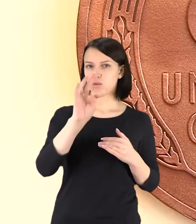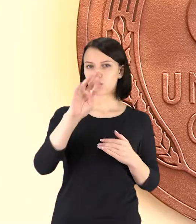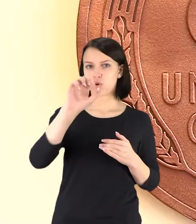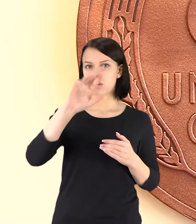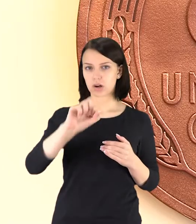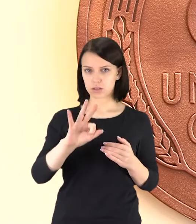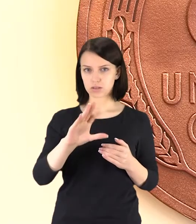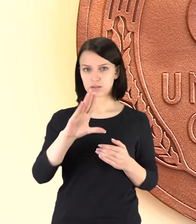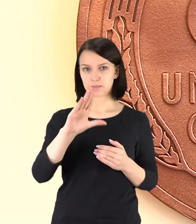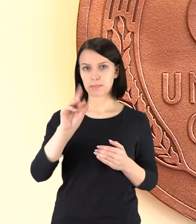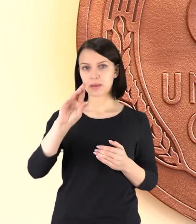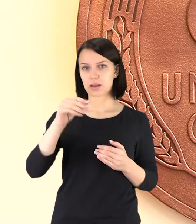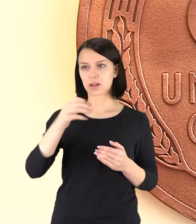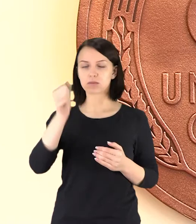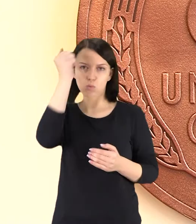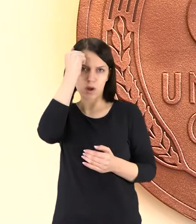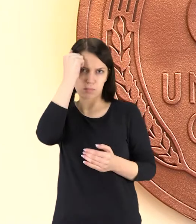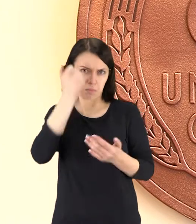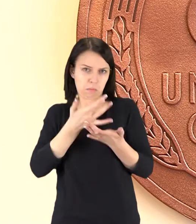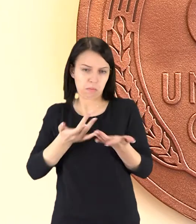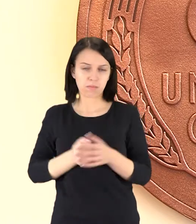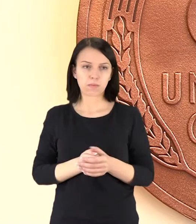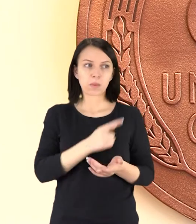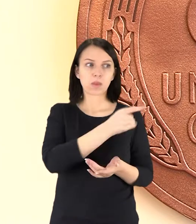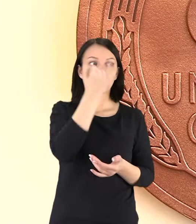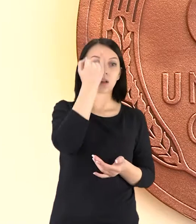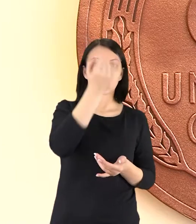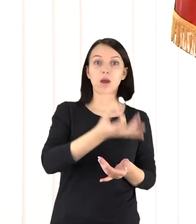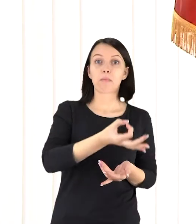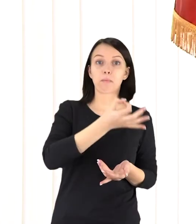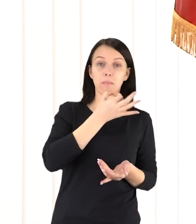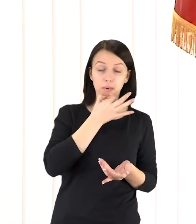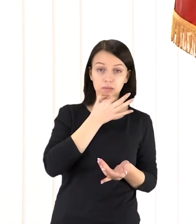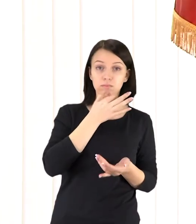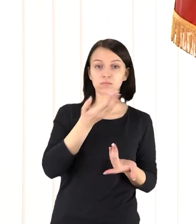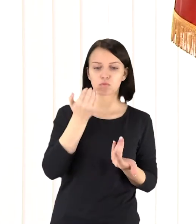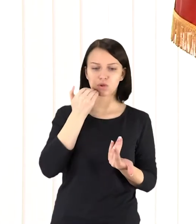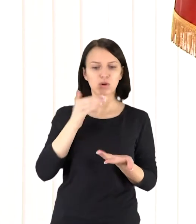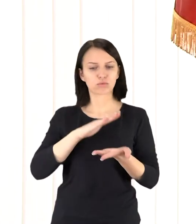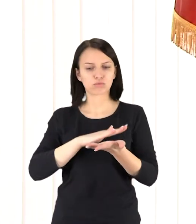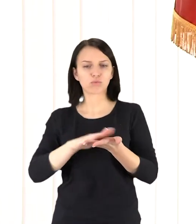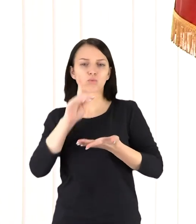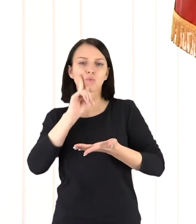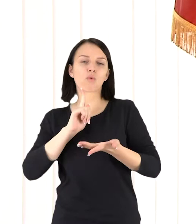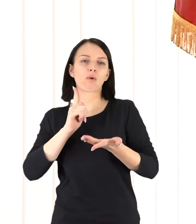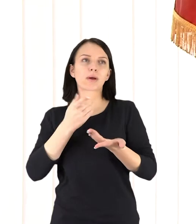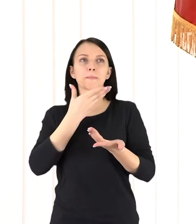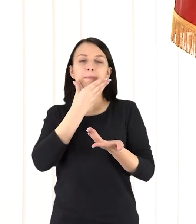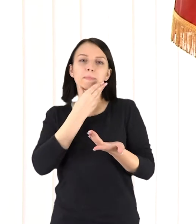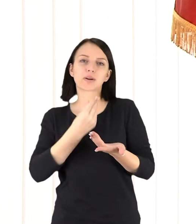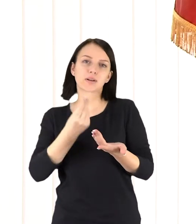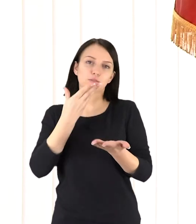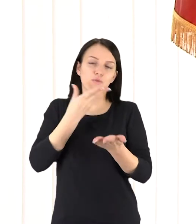Viktorio Deivido Brennerio atminimą. Ir jai labai patiko ta mintis, būtent, kad šiauliečiai kažkaip taip tarsi gražiai